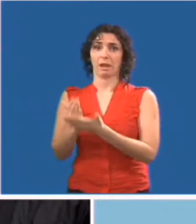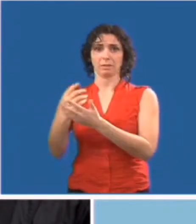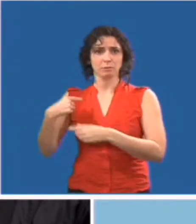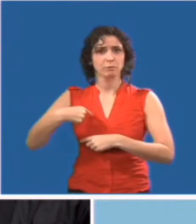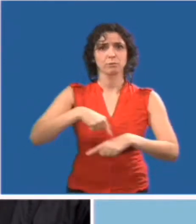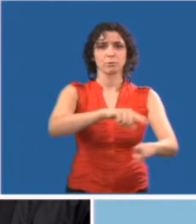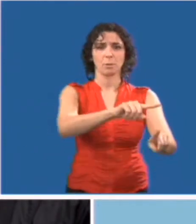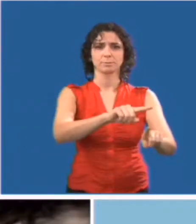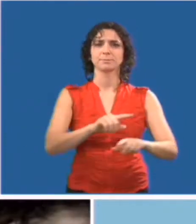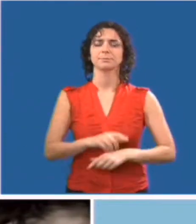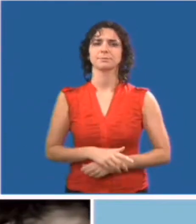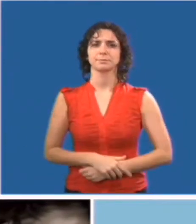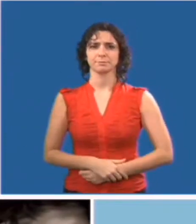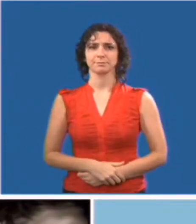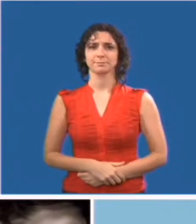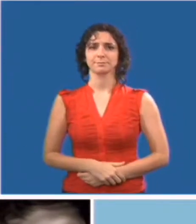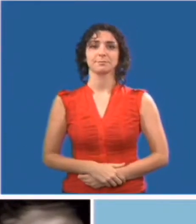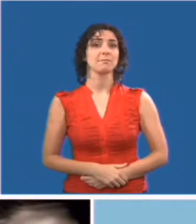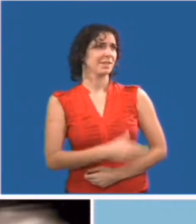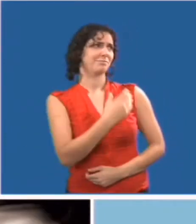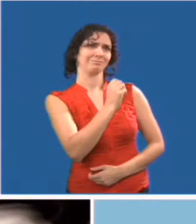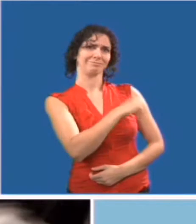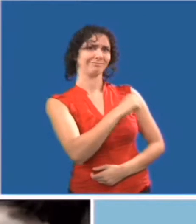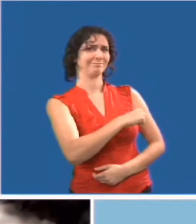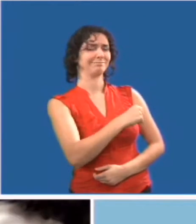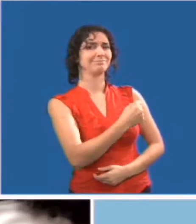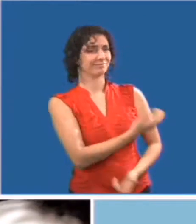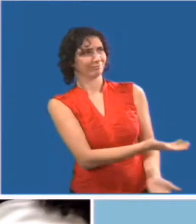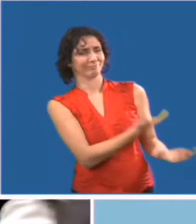mari m'aidera à m'y rendre. Bien sûr, allons-y.